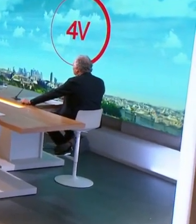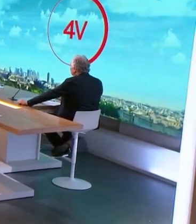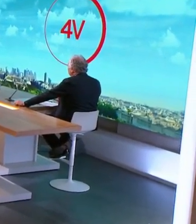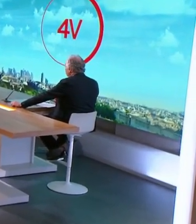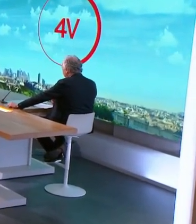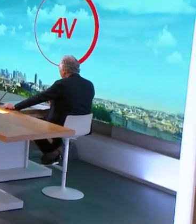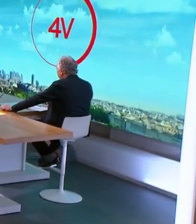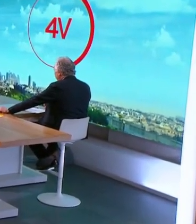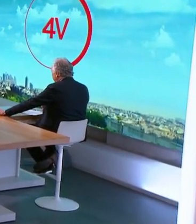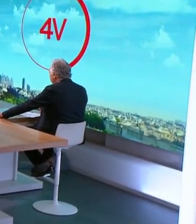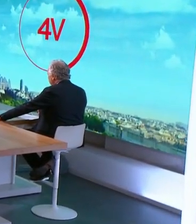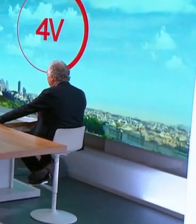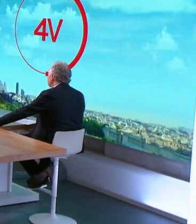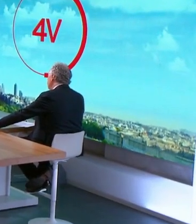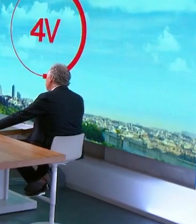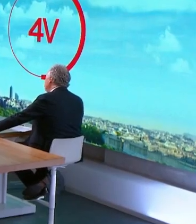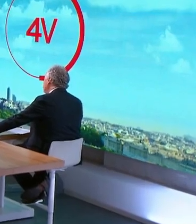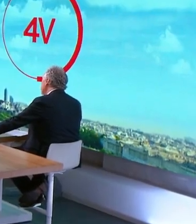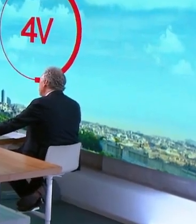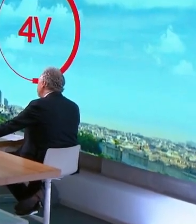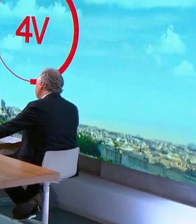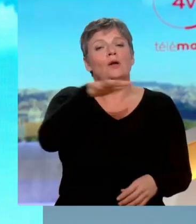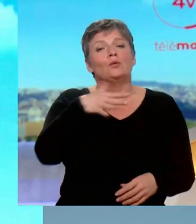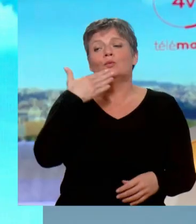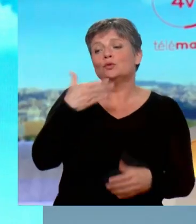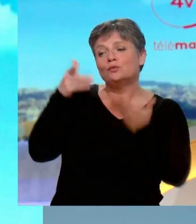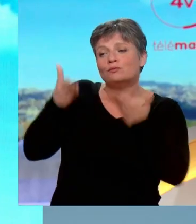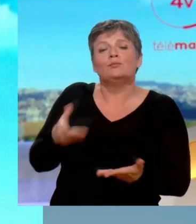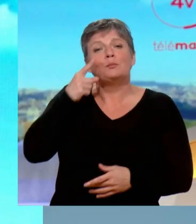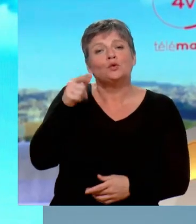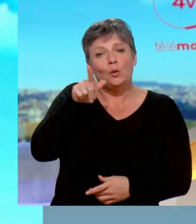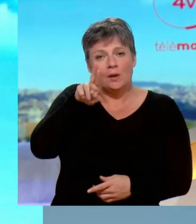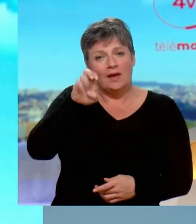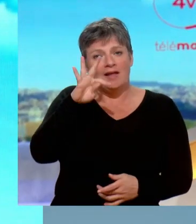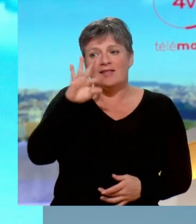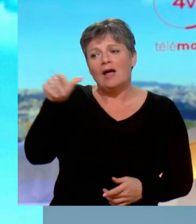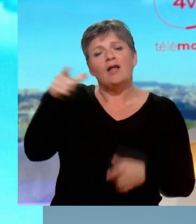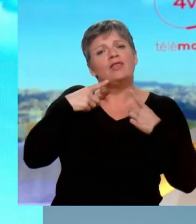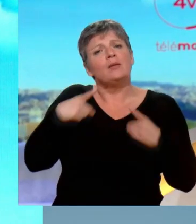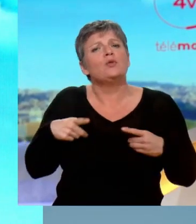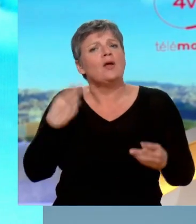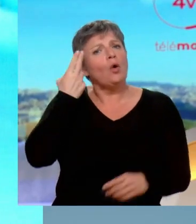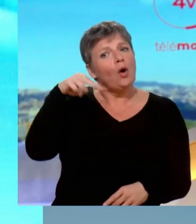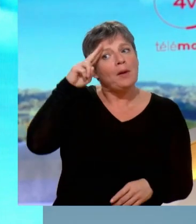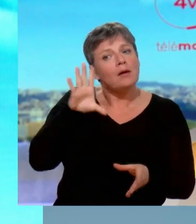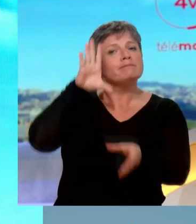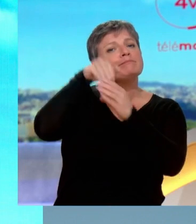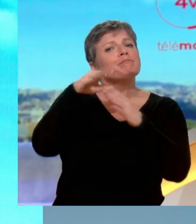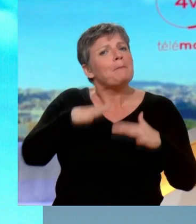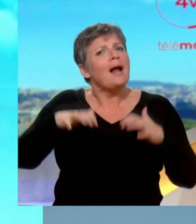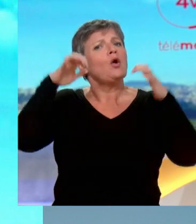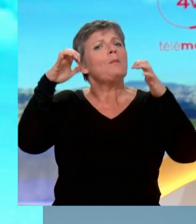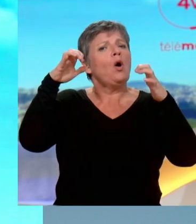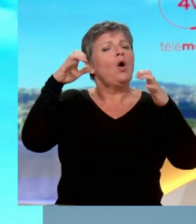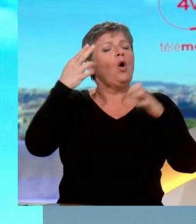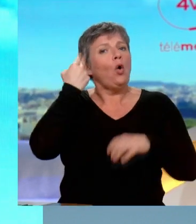Bonjour à tous, bonjour Bernard Guetta, vous êtes député de la majorité présidentielle, vous appartenez au groupe Renew, au Parlement européen, vous n